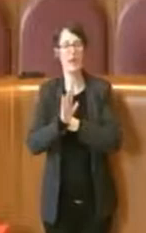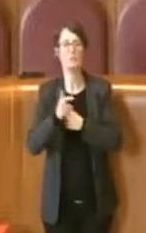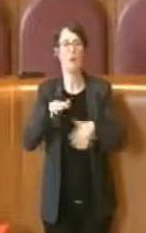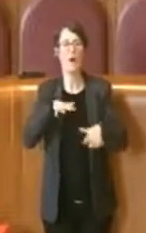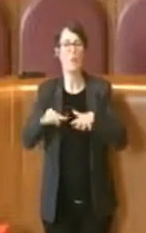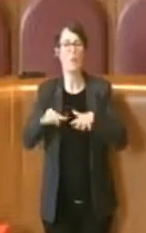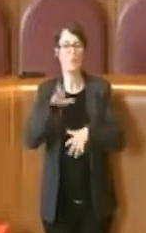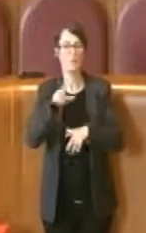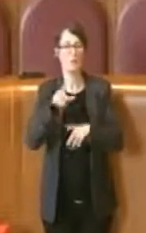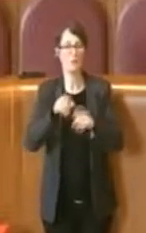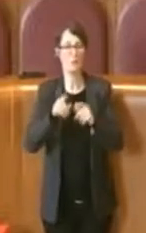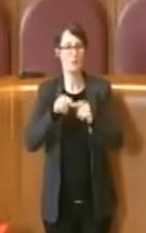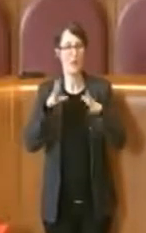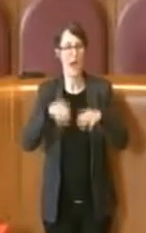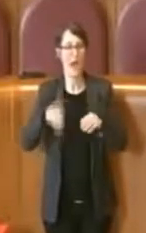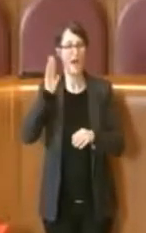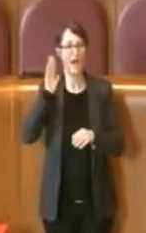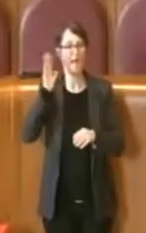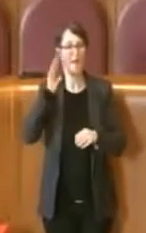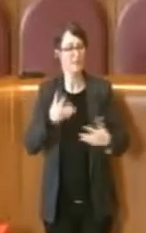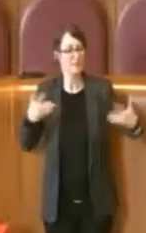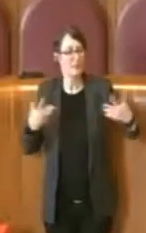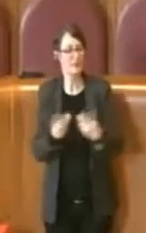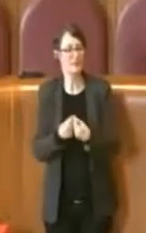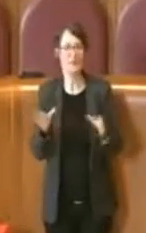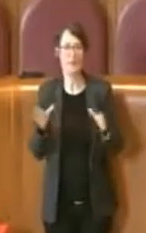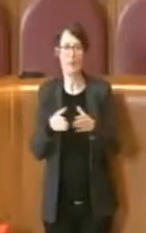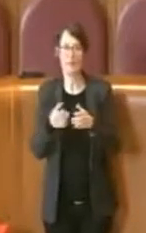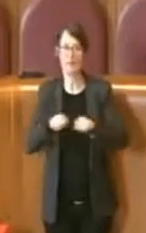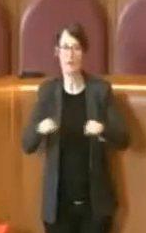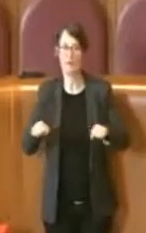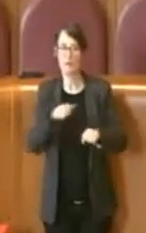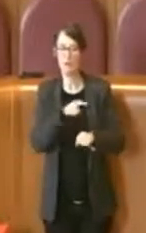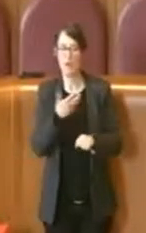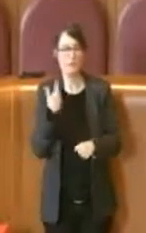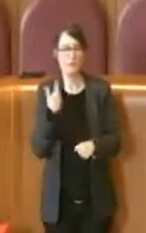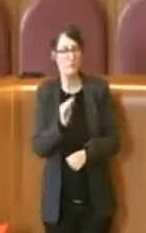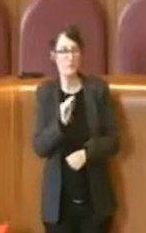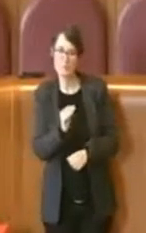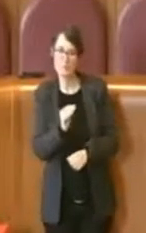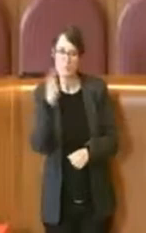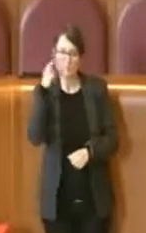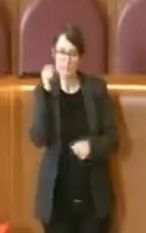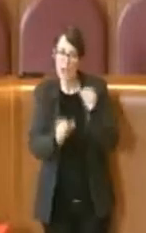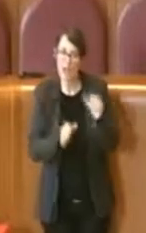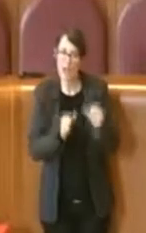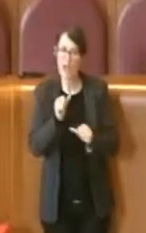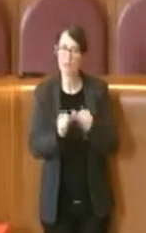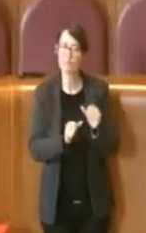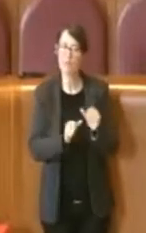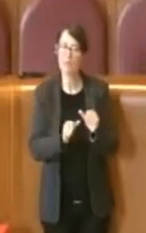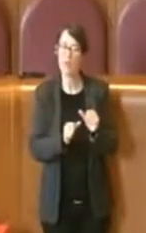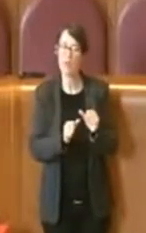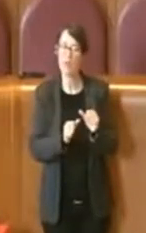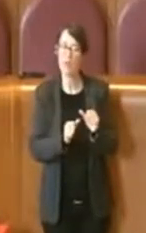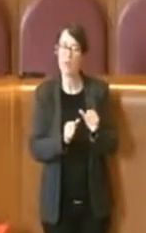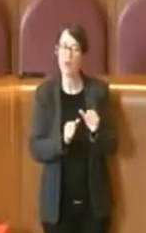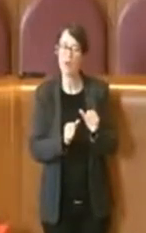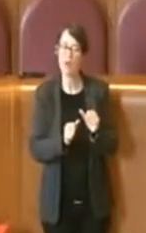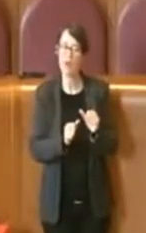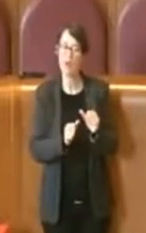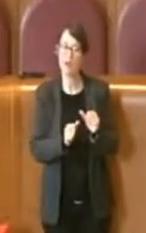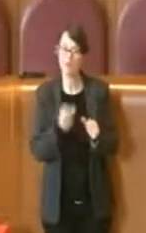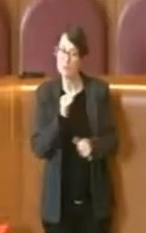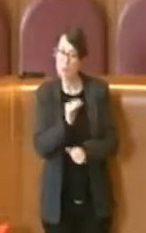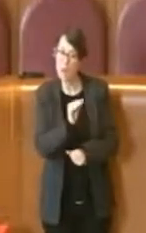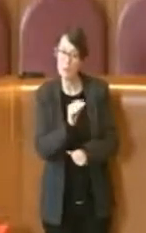ma che ci vedeva uniti anche col Partito Democratico. Quindi mi chiedo se avete cambiato idea per dire su questo singolo punto. Ve lo chiedo, avete